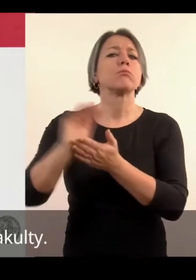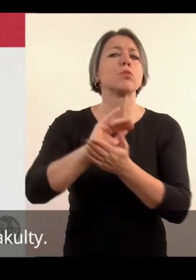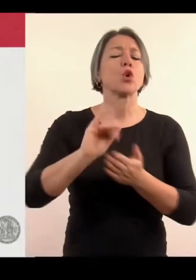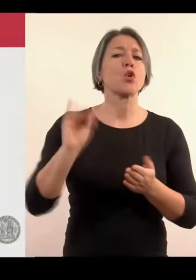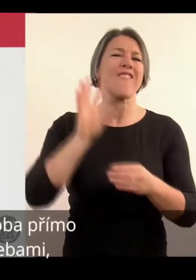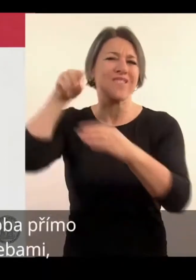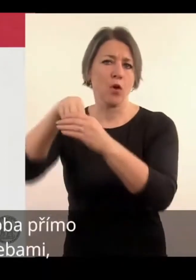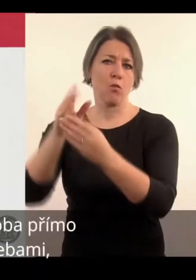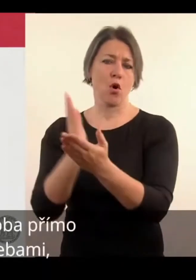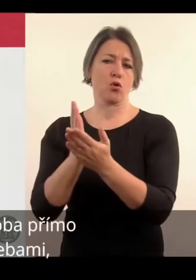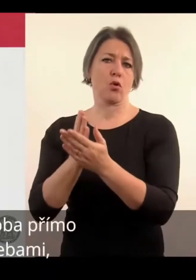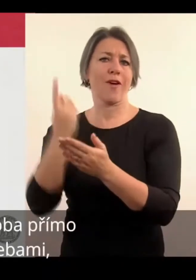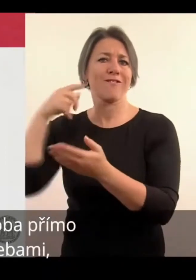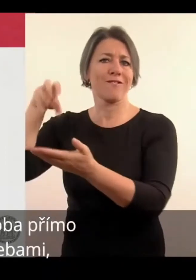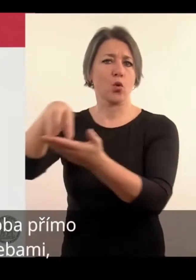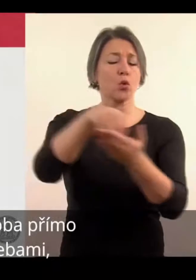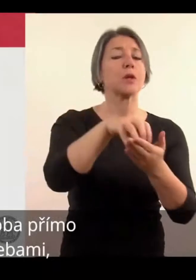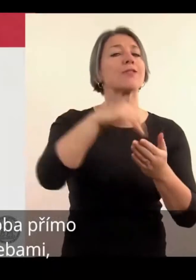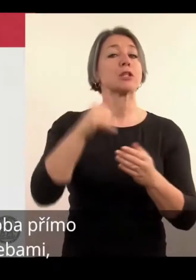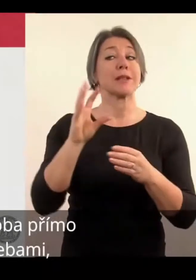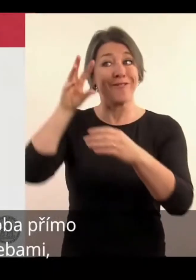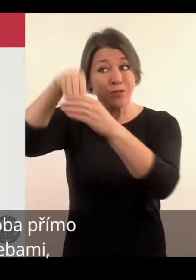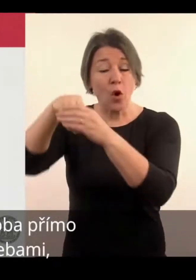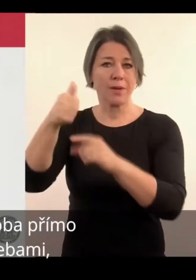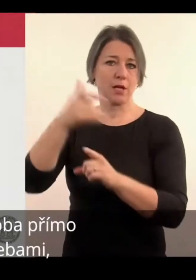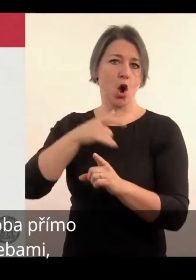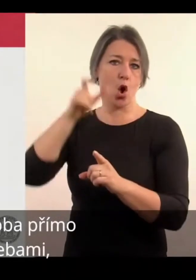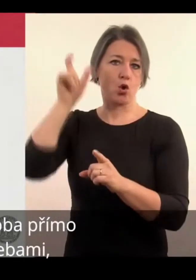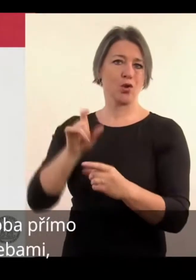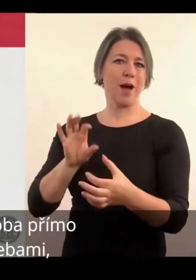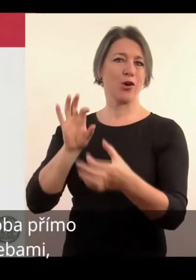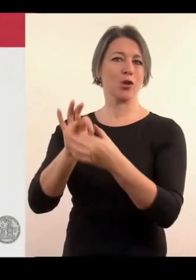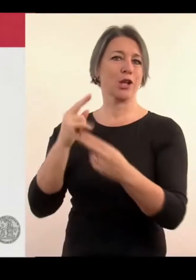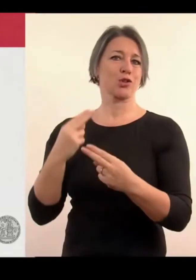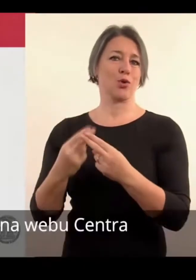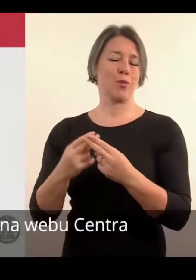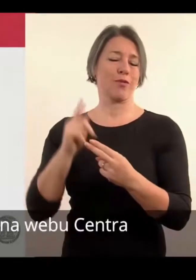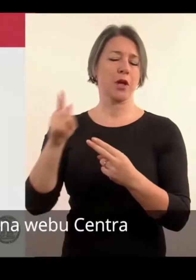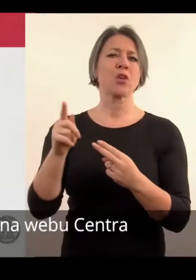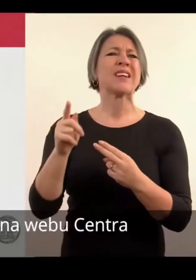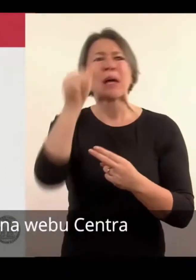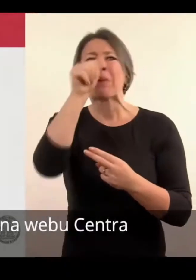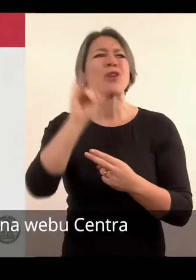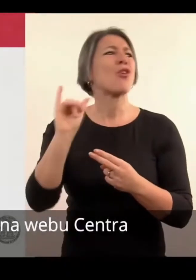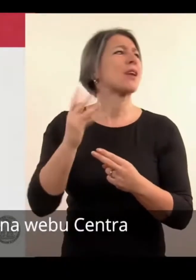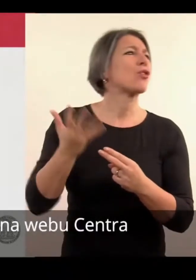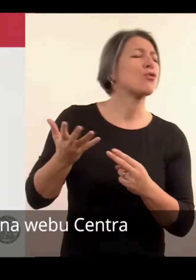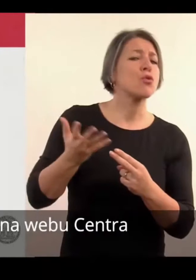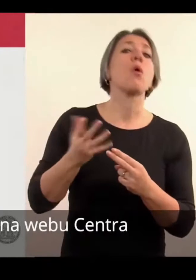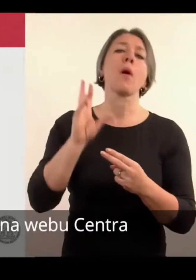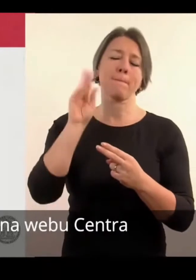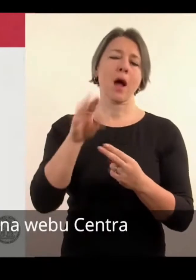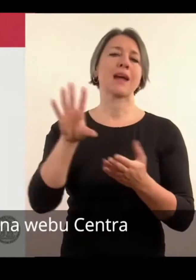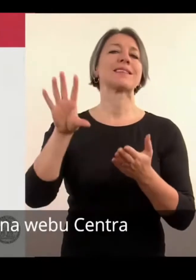každé fakultě je kontaktní osoba přímo pro studenci s speciálními potřebami. Já se seznam přejakých kontaktních osob můžete najít na